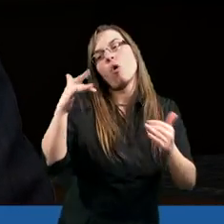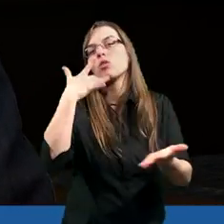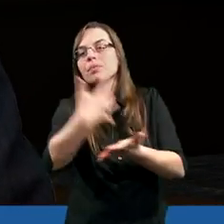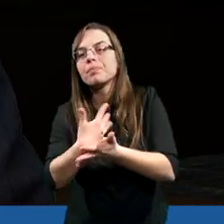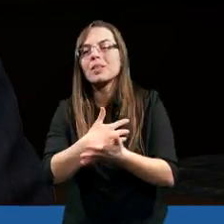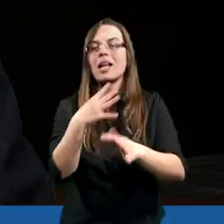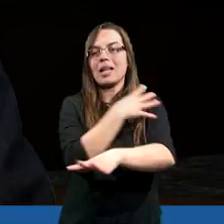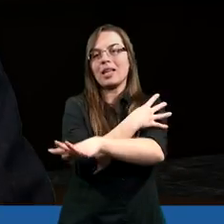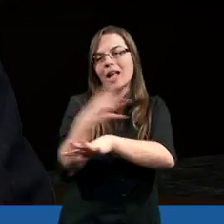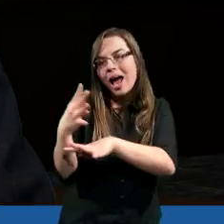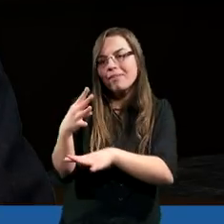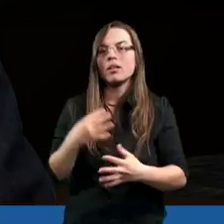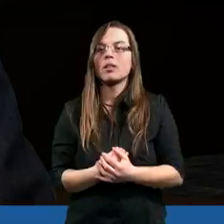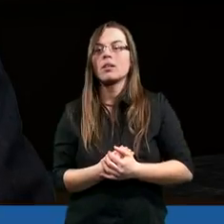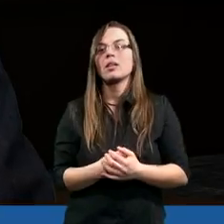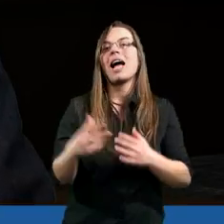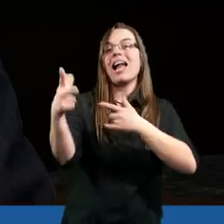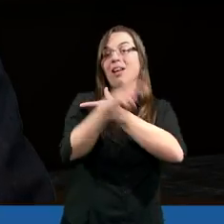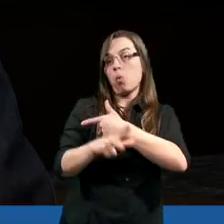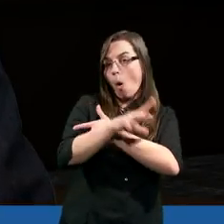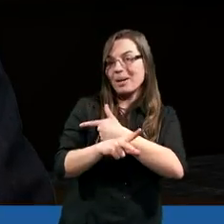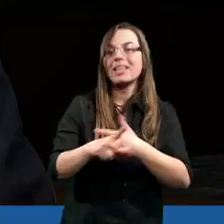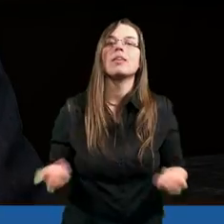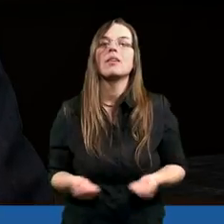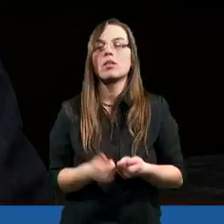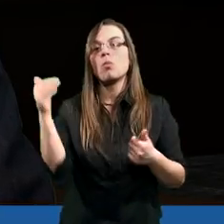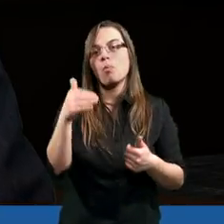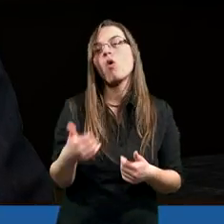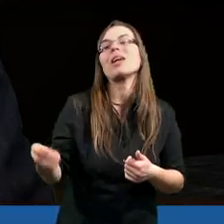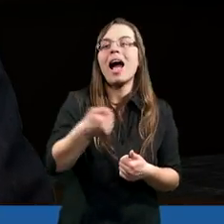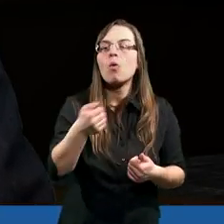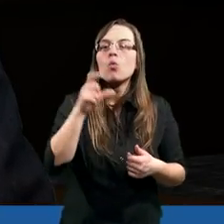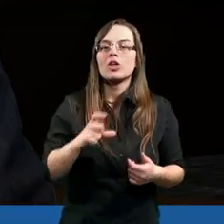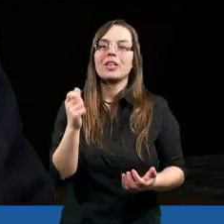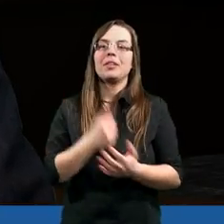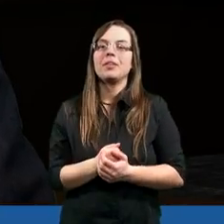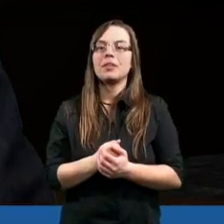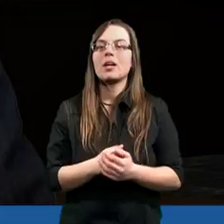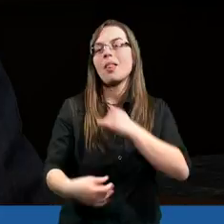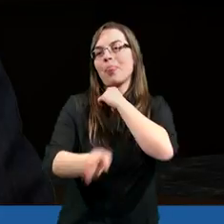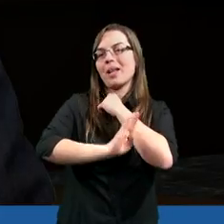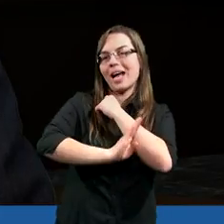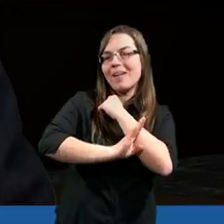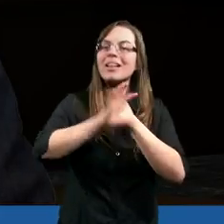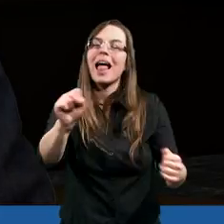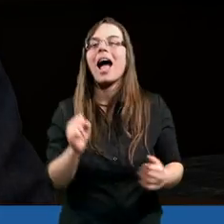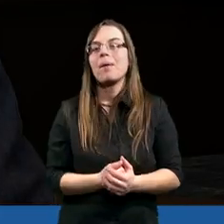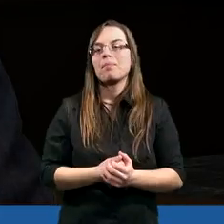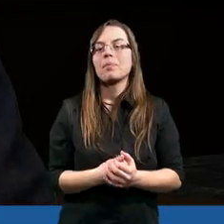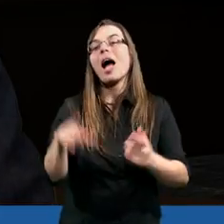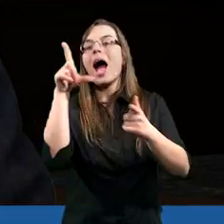Można użyć trawy, słomy, można użyć drewna,